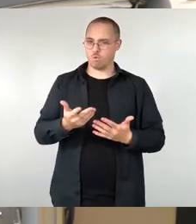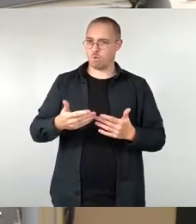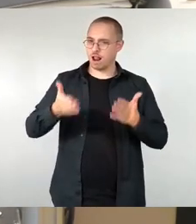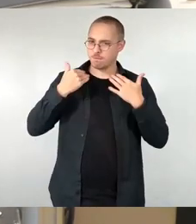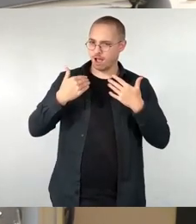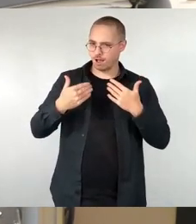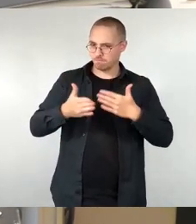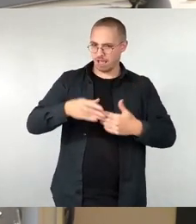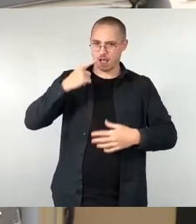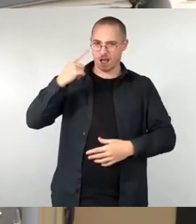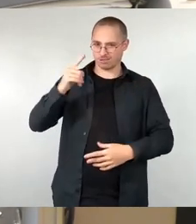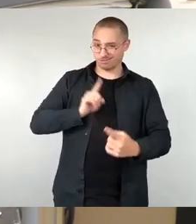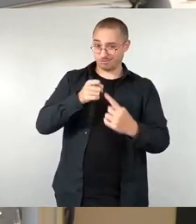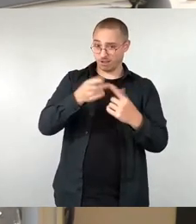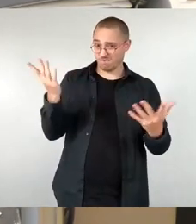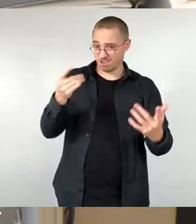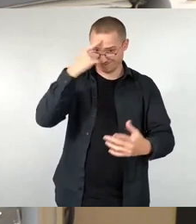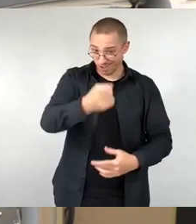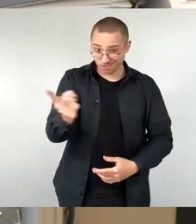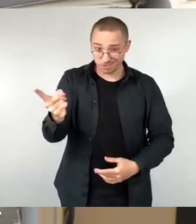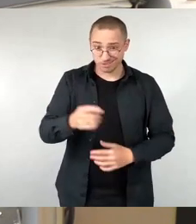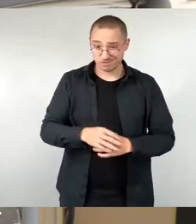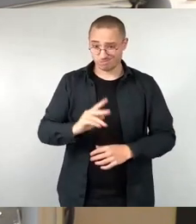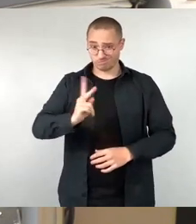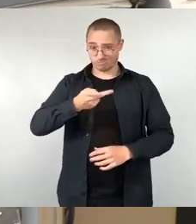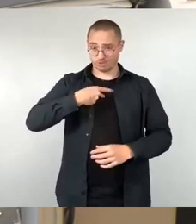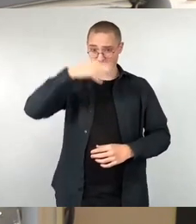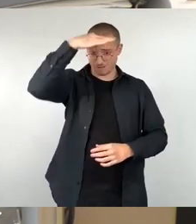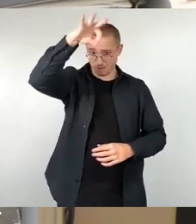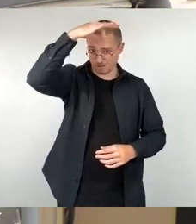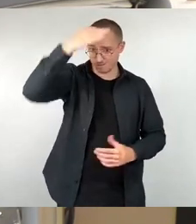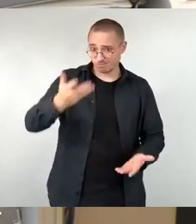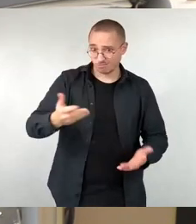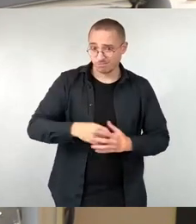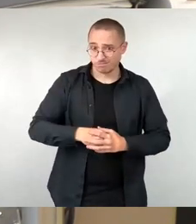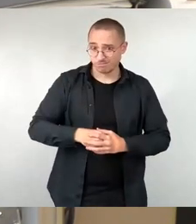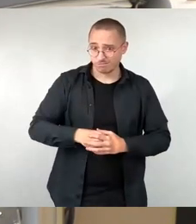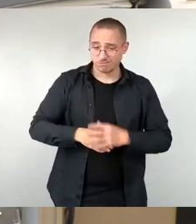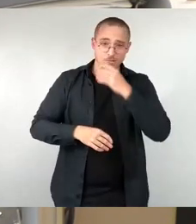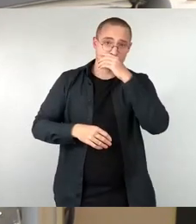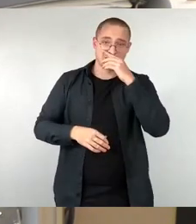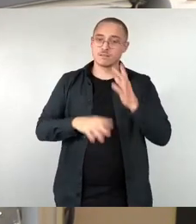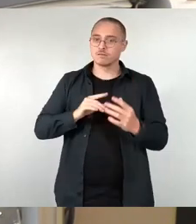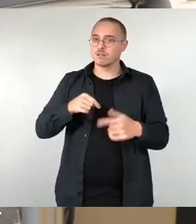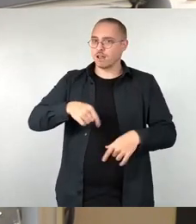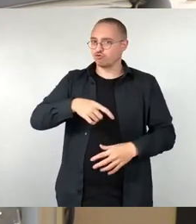Dieser sollte doch grundsätzlich die Stadt dabei unterstützen, ihre Klimaziele einzuhalten, oder?